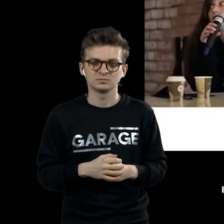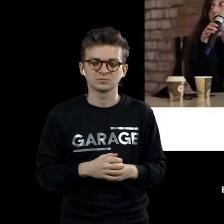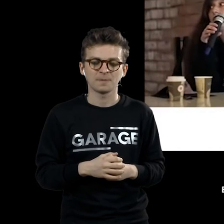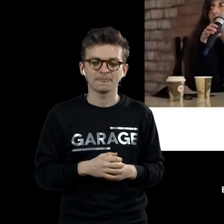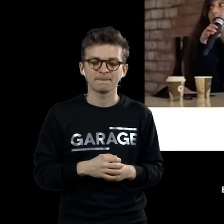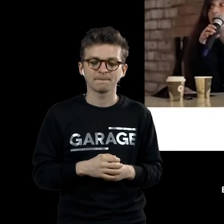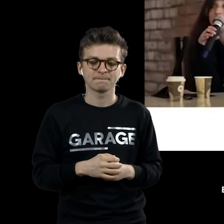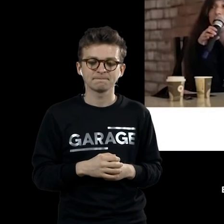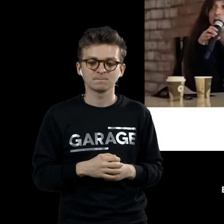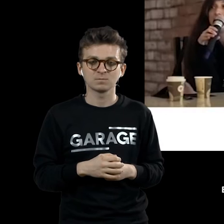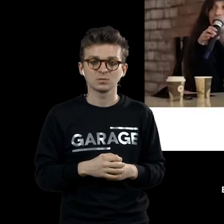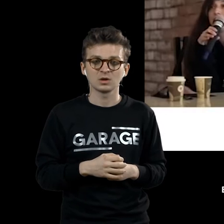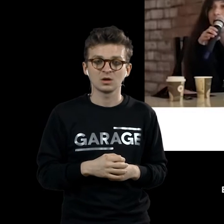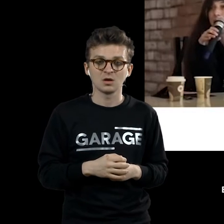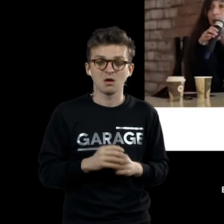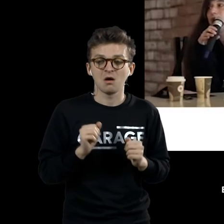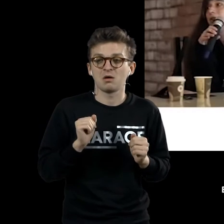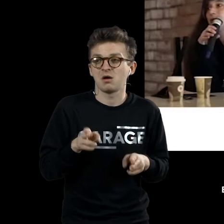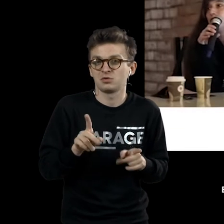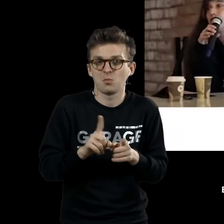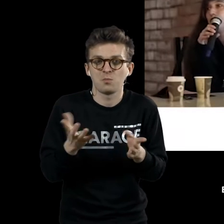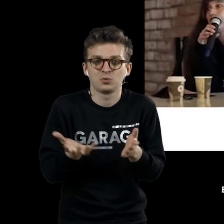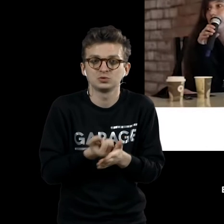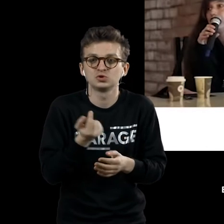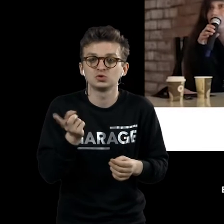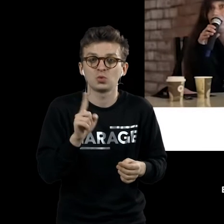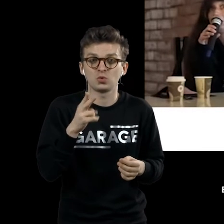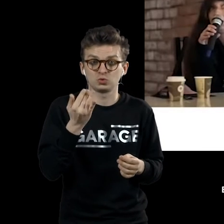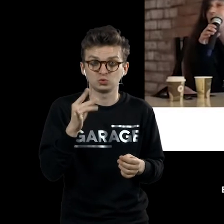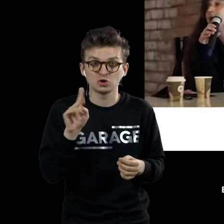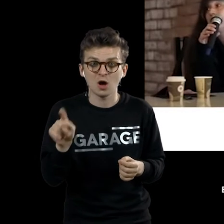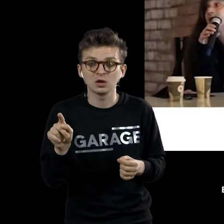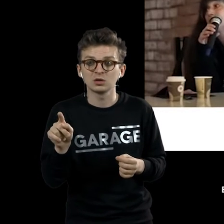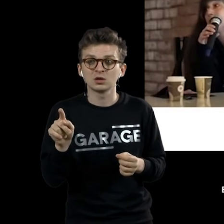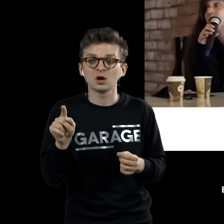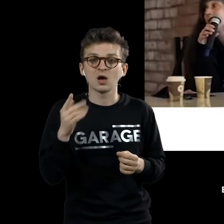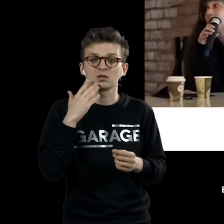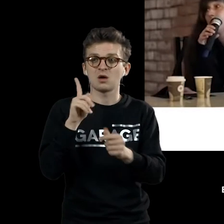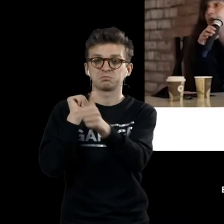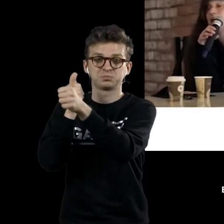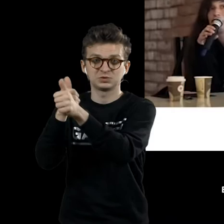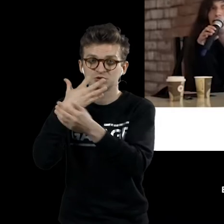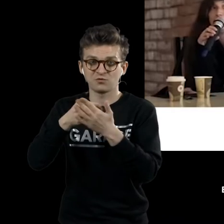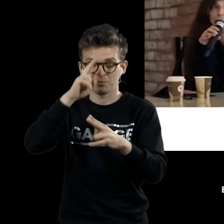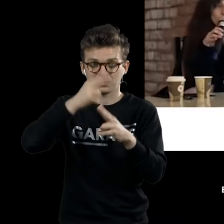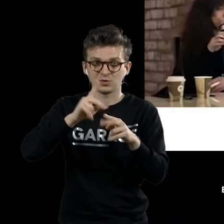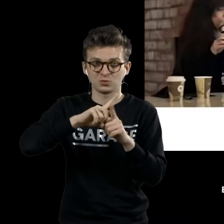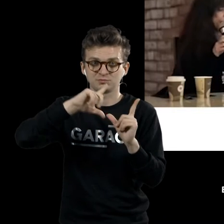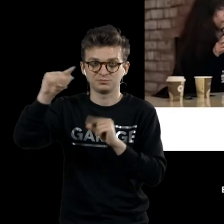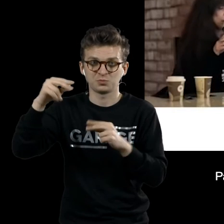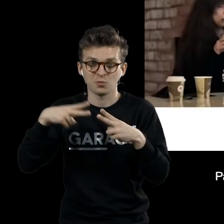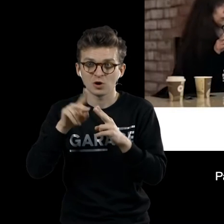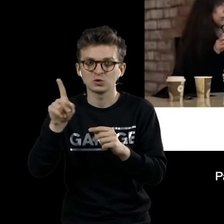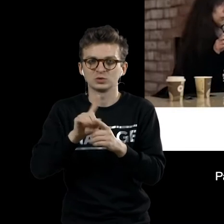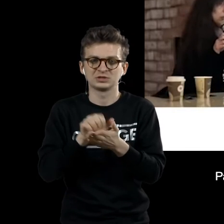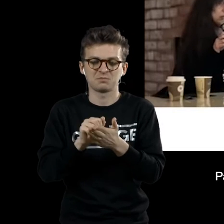само собой получилось, что Дюшан, поехав вслед за своими братьями, тоже заниматься искусством.